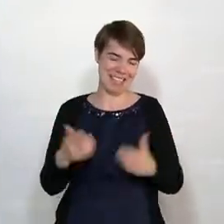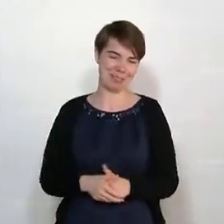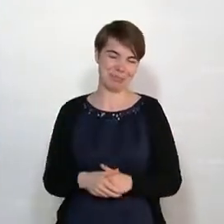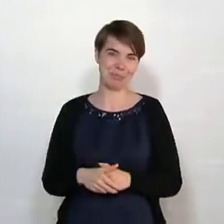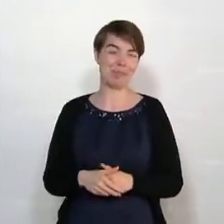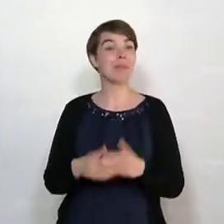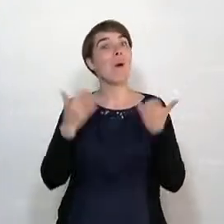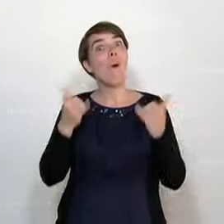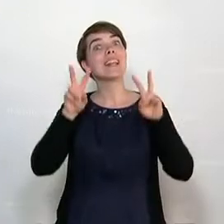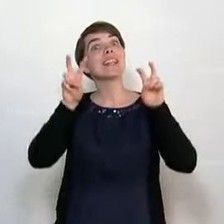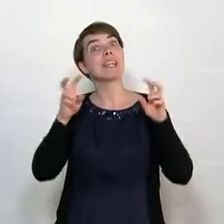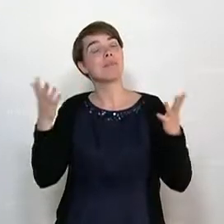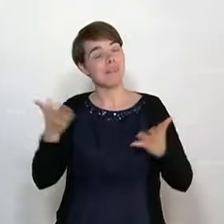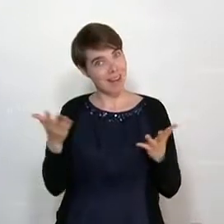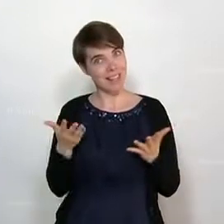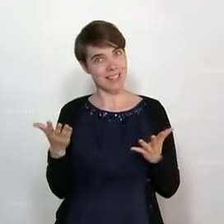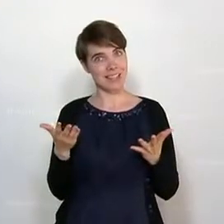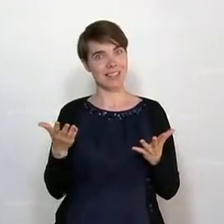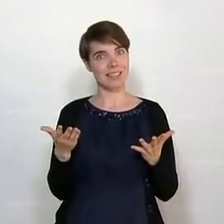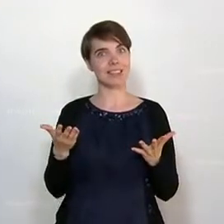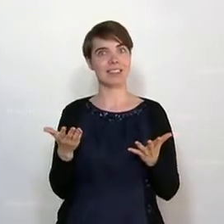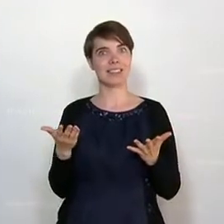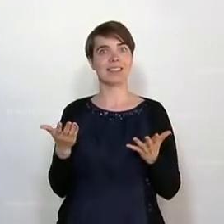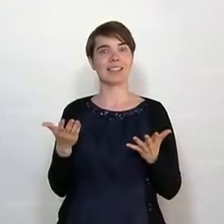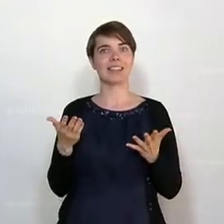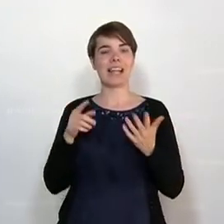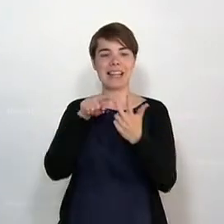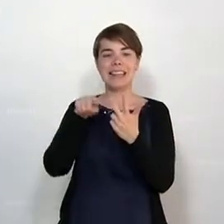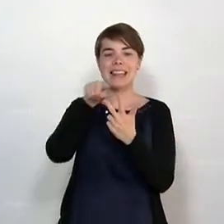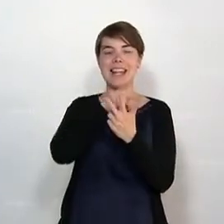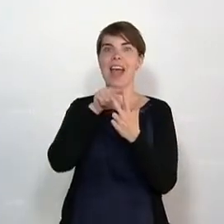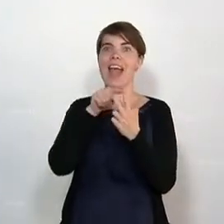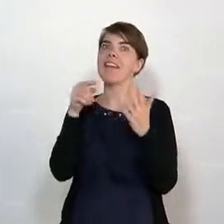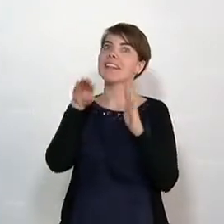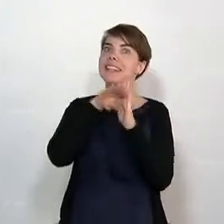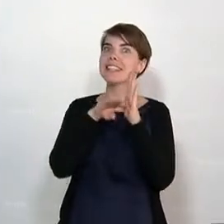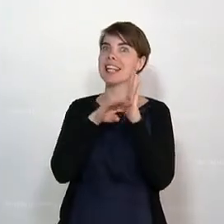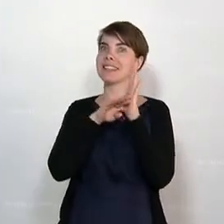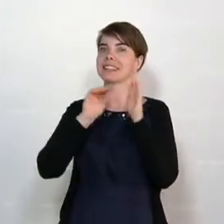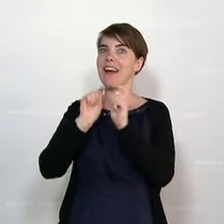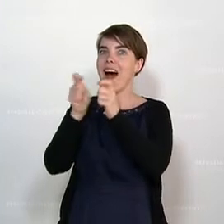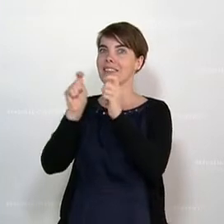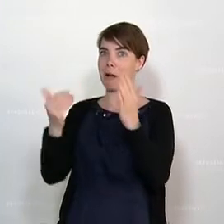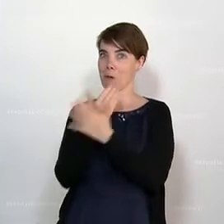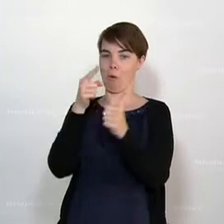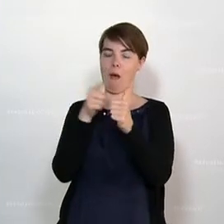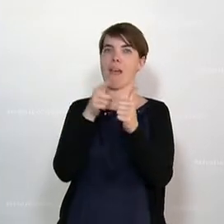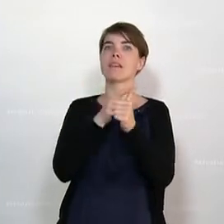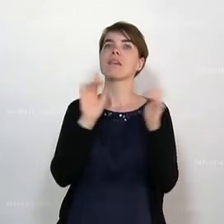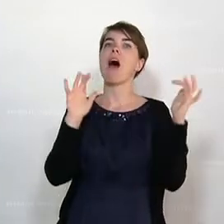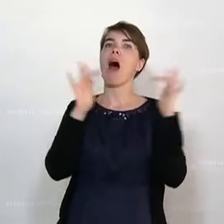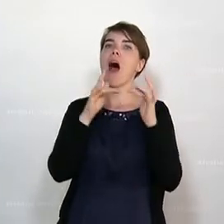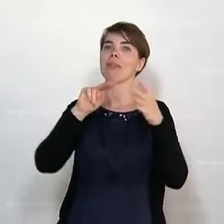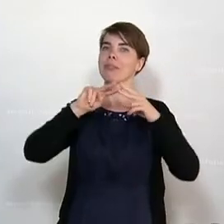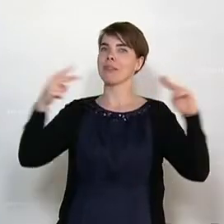Und was geht es heute eigentlich? Es geht heute um in Wirklichkeit drei Novellierungen oder drei Gesetzesanträge. Das eine ist die Beschaffung von Antigentests